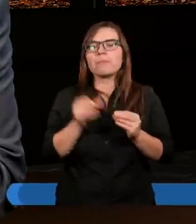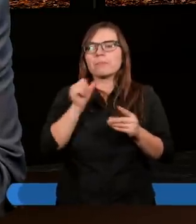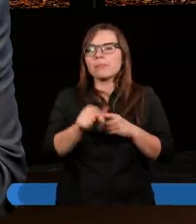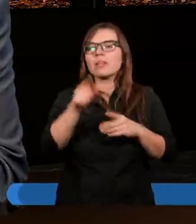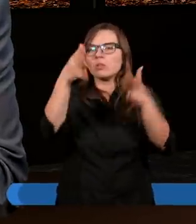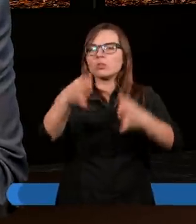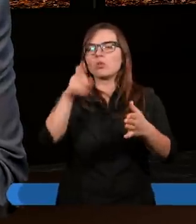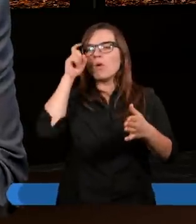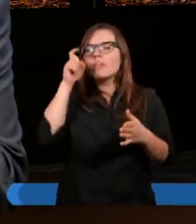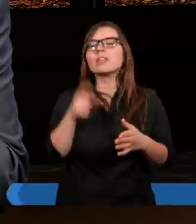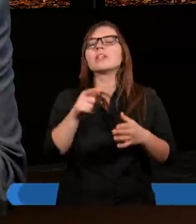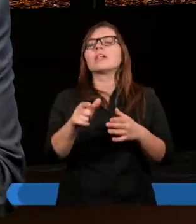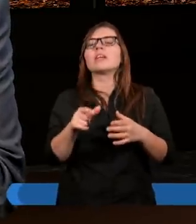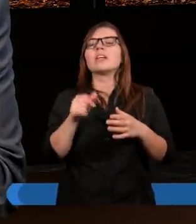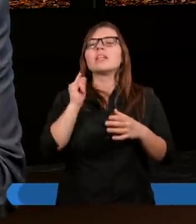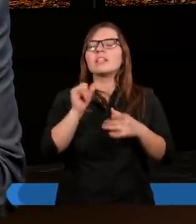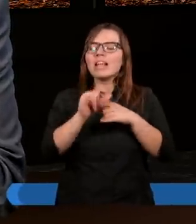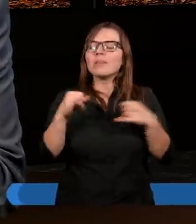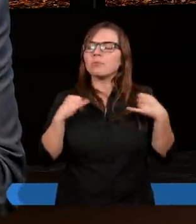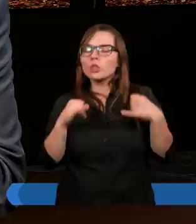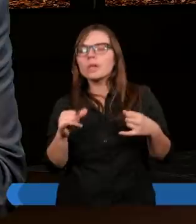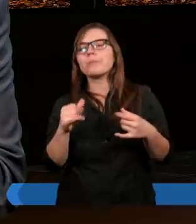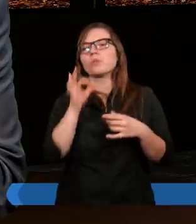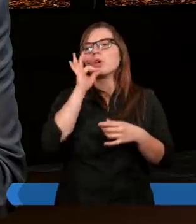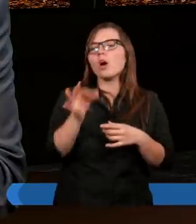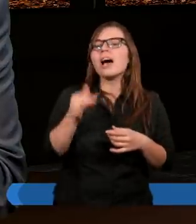część ludzkości trzeba było zniszczyć i zniszczy jeszcze, prawda? Niemniej jednak